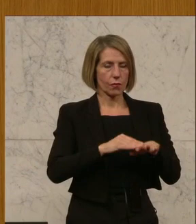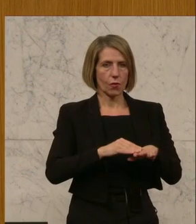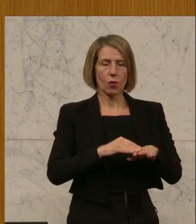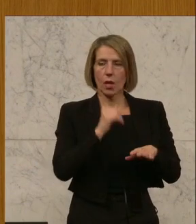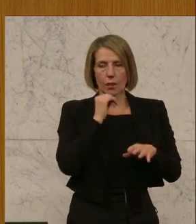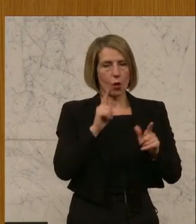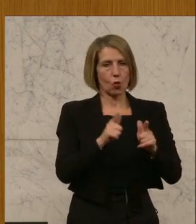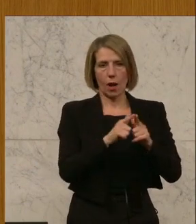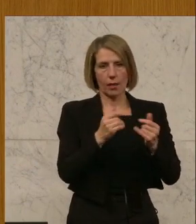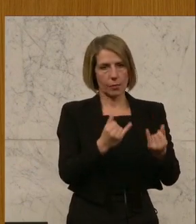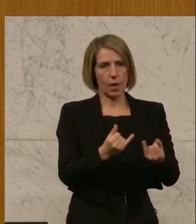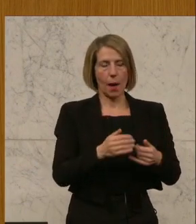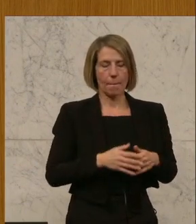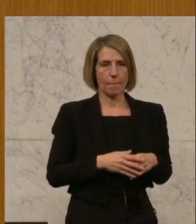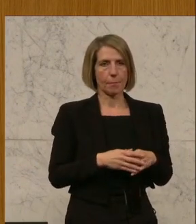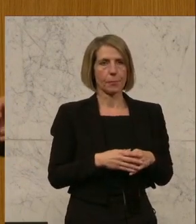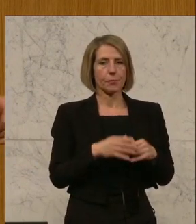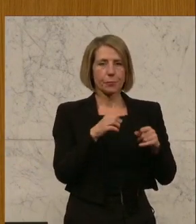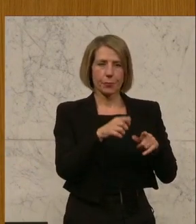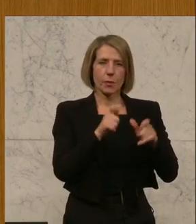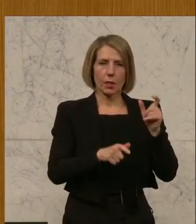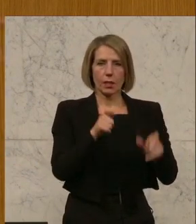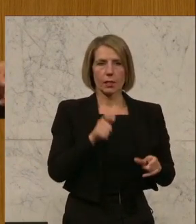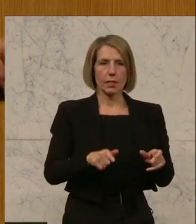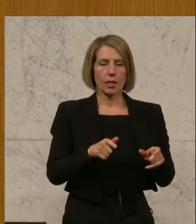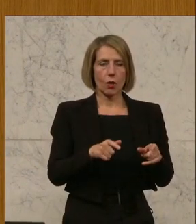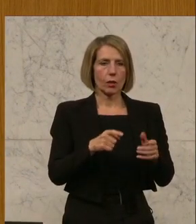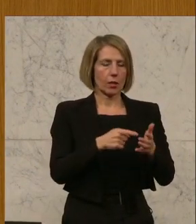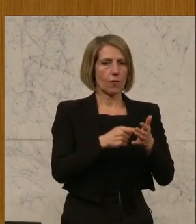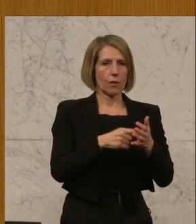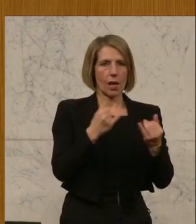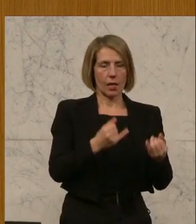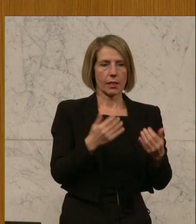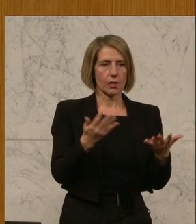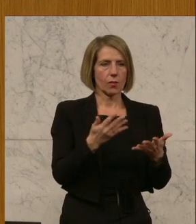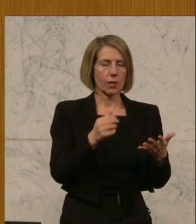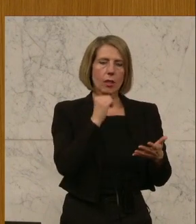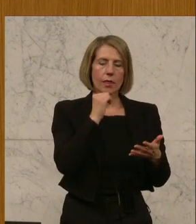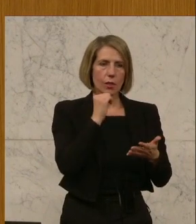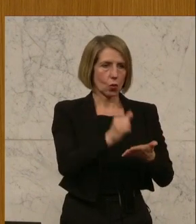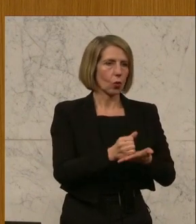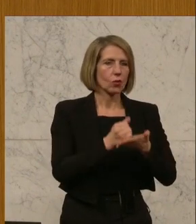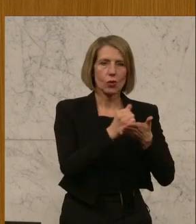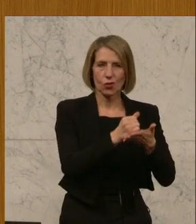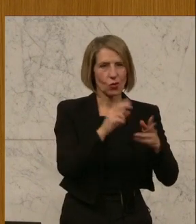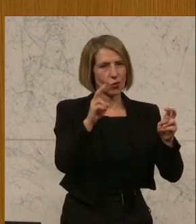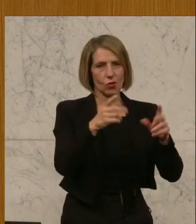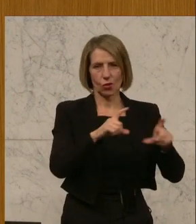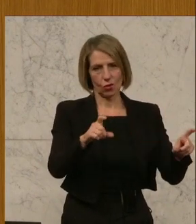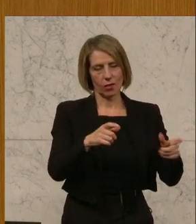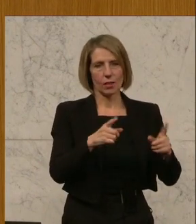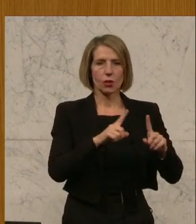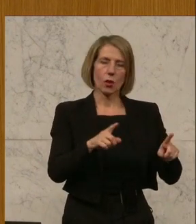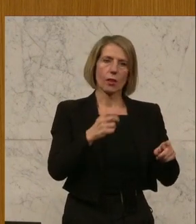unleistbar gemacht wird. Und diese Leute, die verlangen zu Recht von uns keine Unterstützung. Die wollen